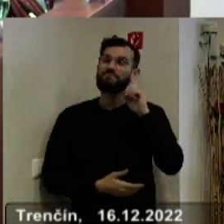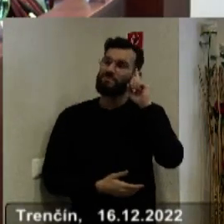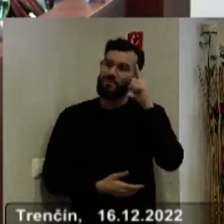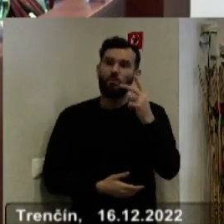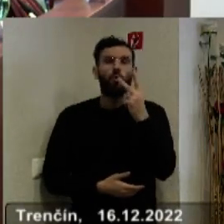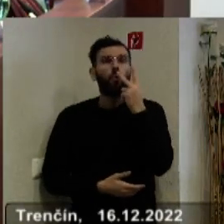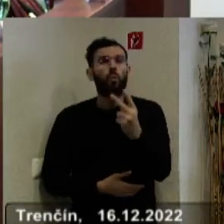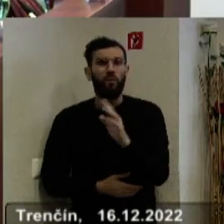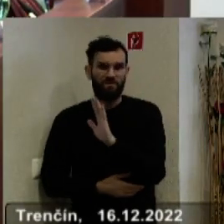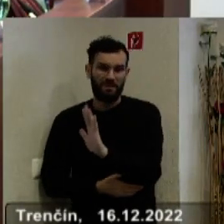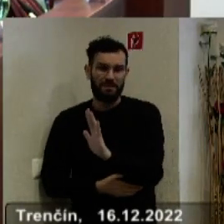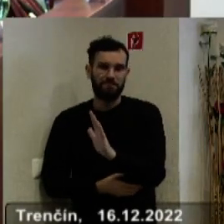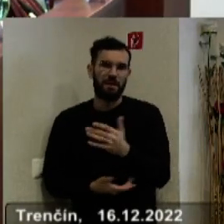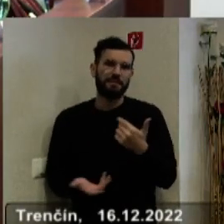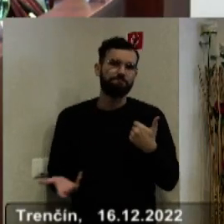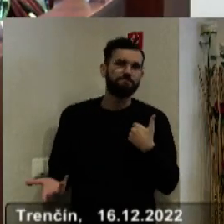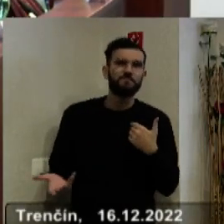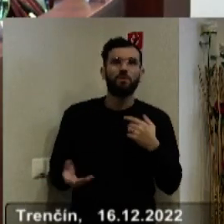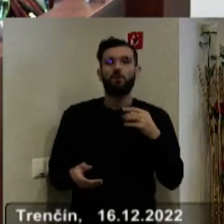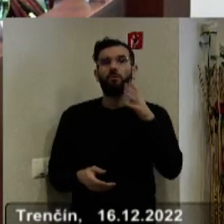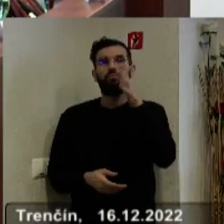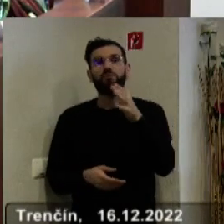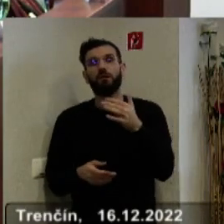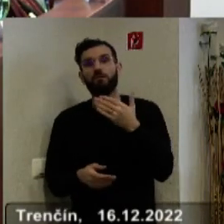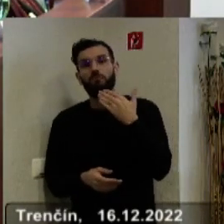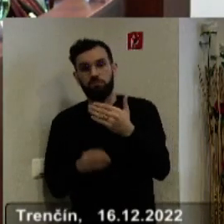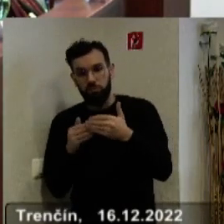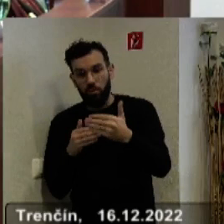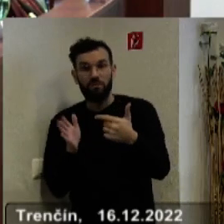teda, som taký pesimista, čo príde v tom roku 2024.